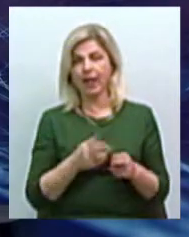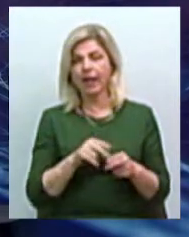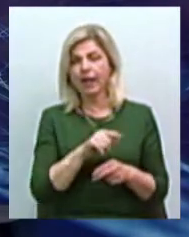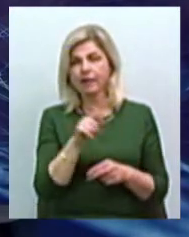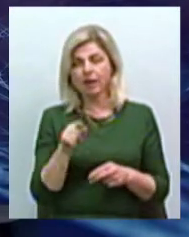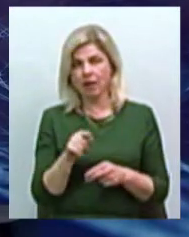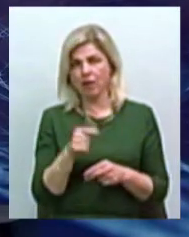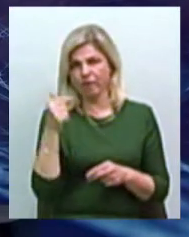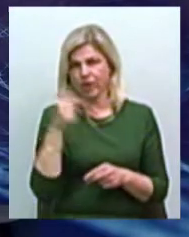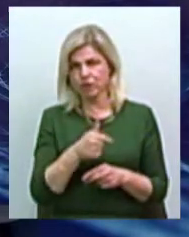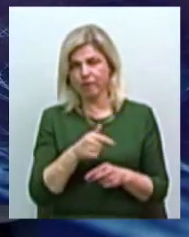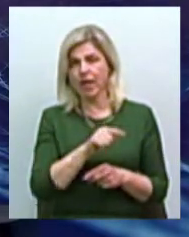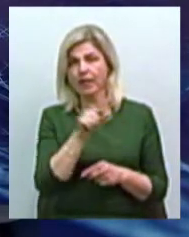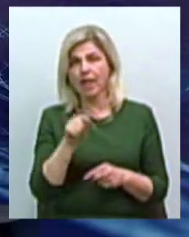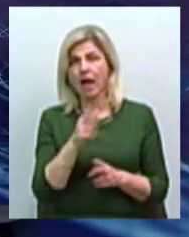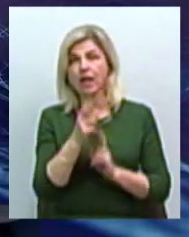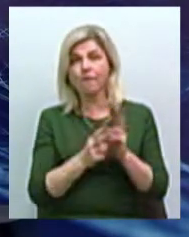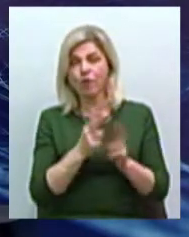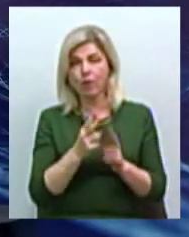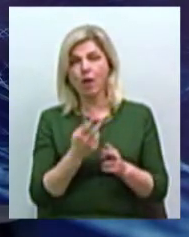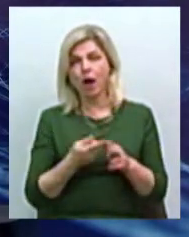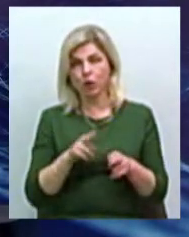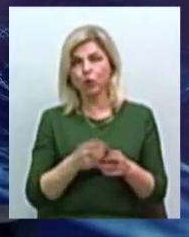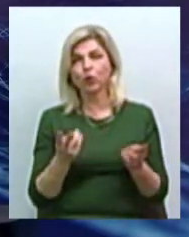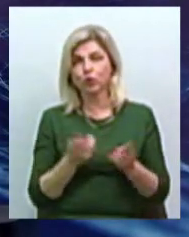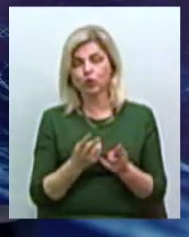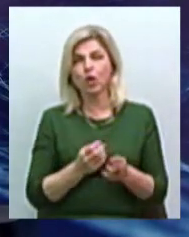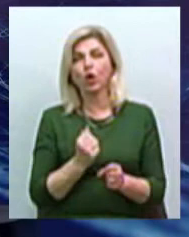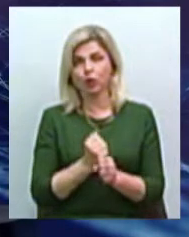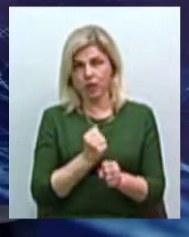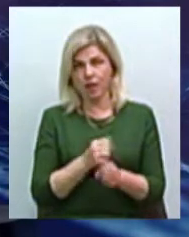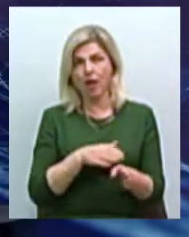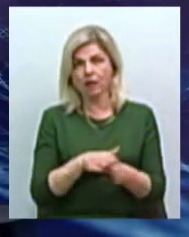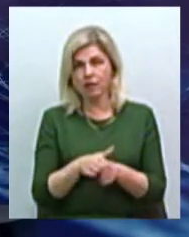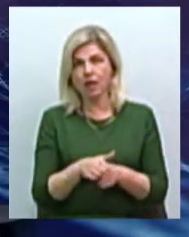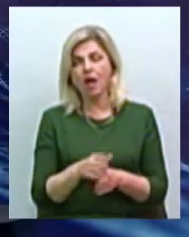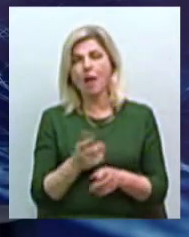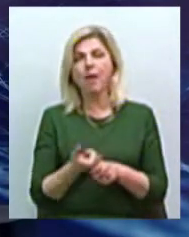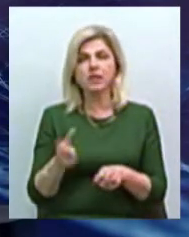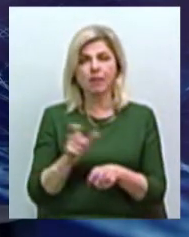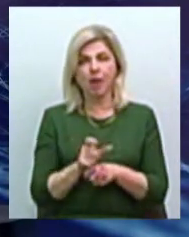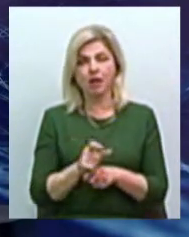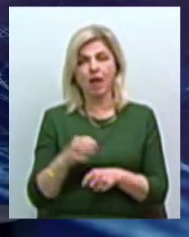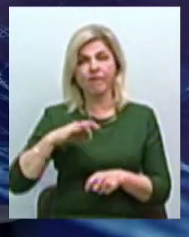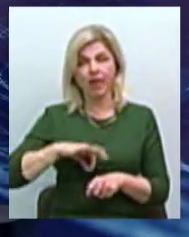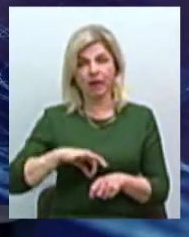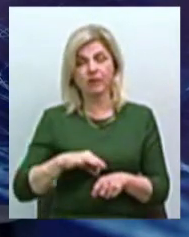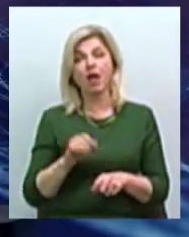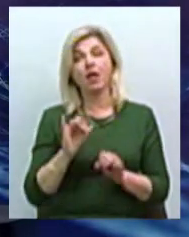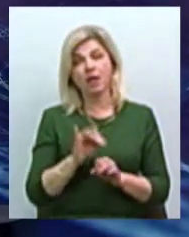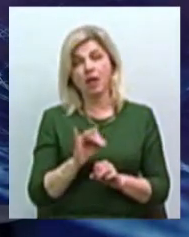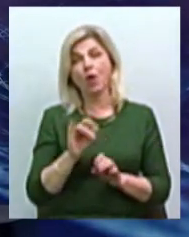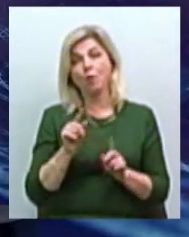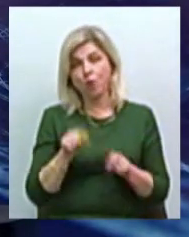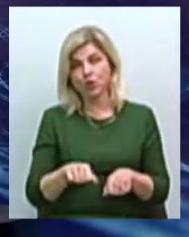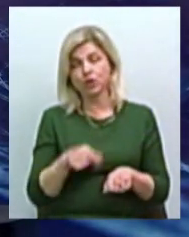реформ, які потрібно доделати, щоб получить максимальний эффект. Тільки тоді можна говорити об ефективному і